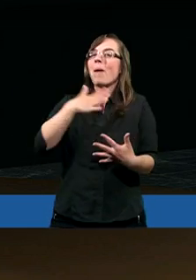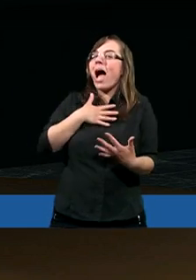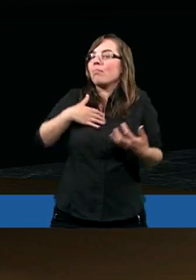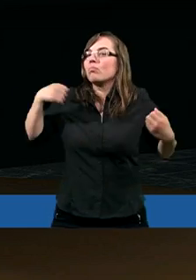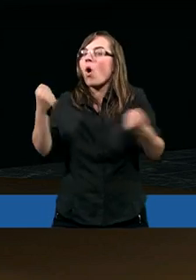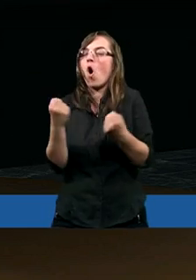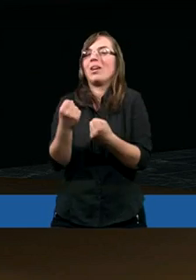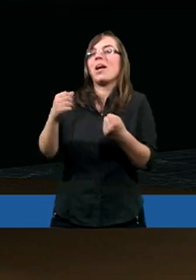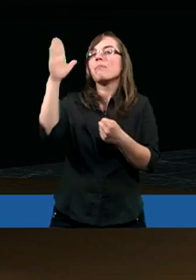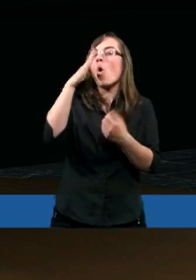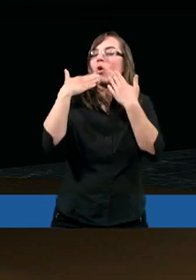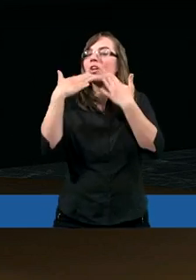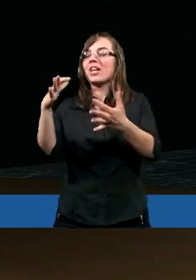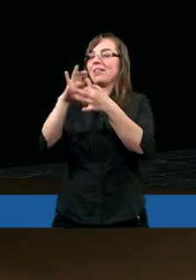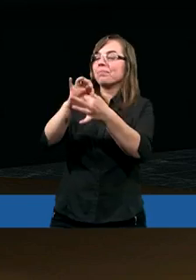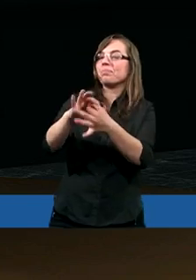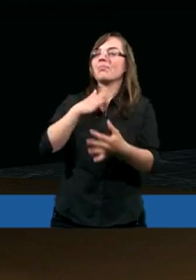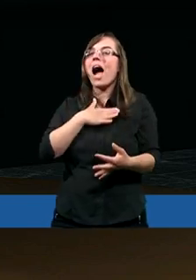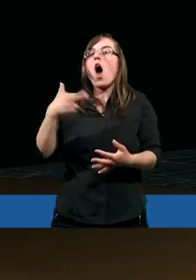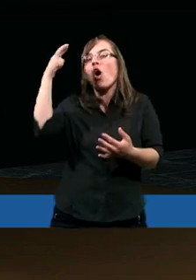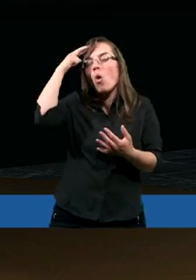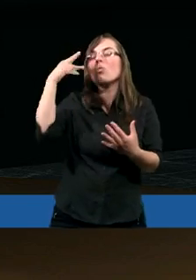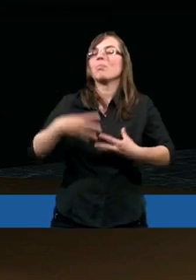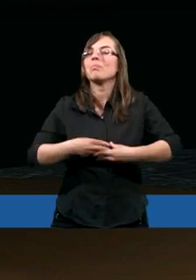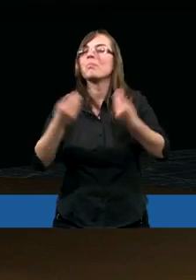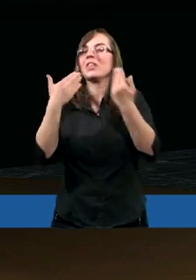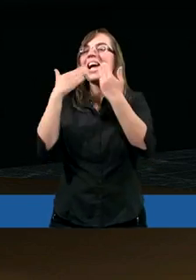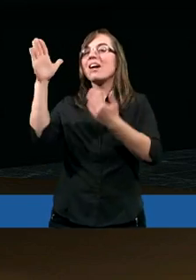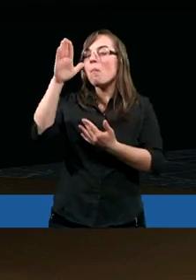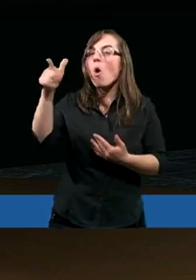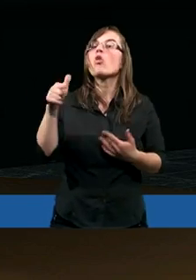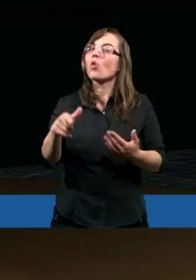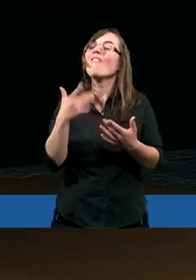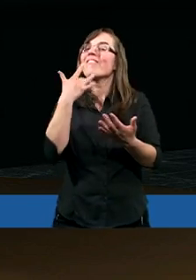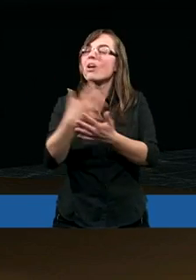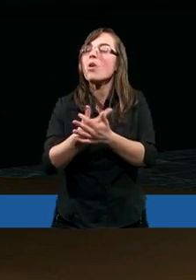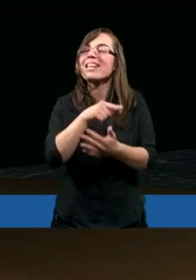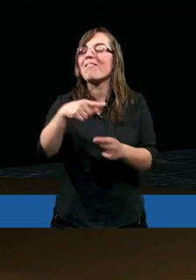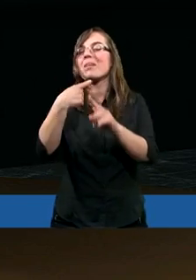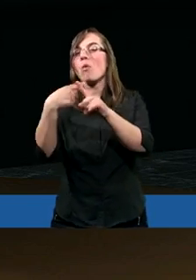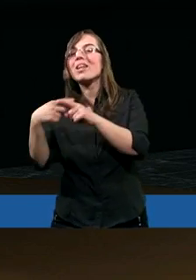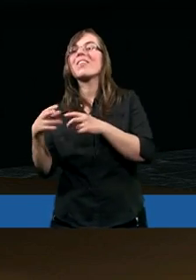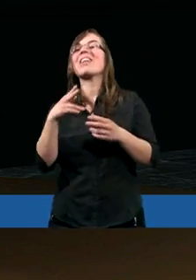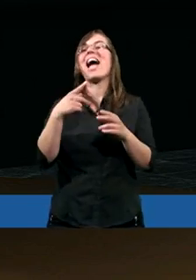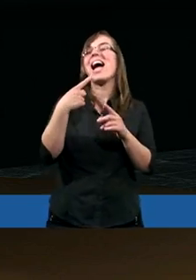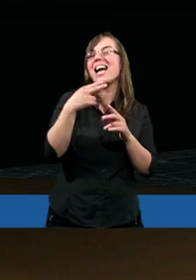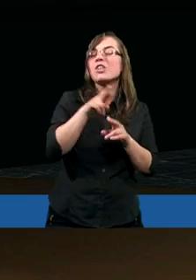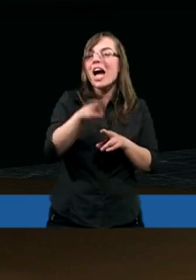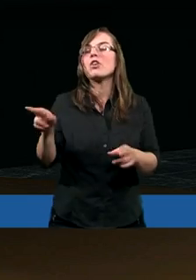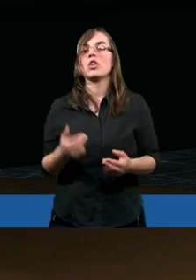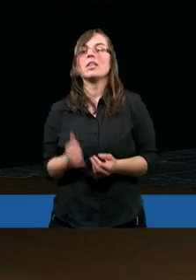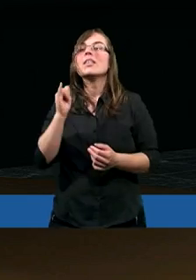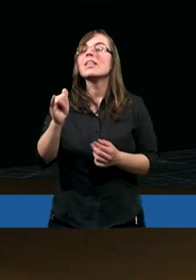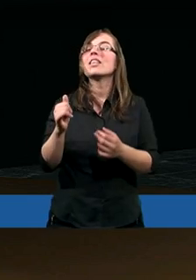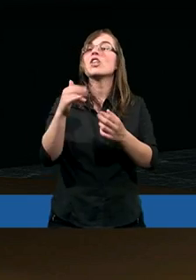może się zastanawiać, czy to jest aby dobre, ale żyjąc tak i doświadczając później pozytywnych efektów takiego życia,